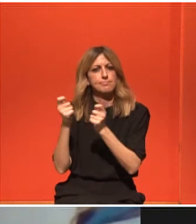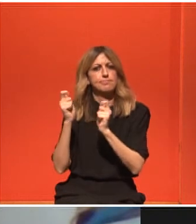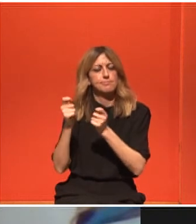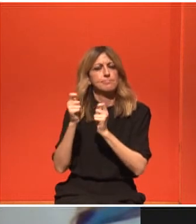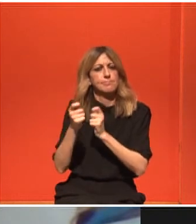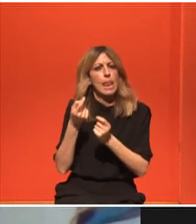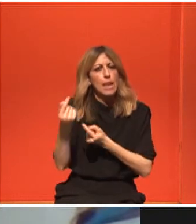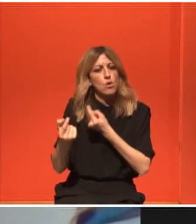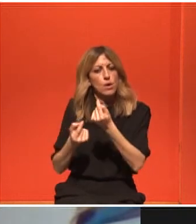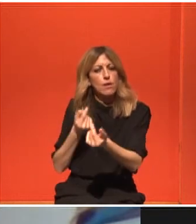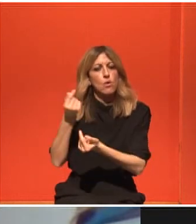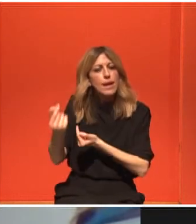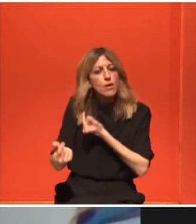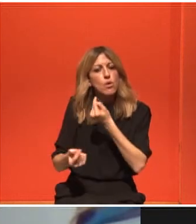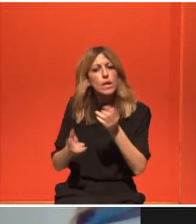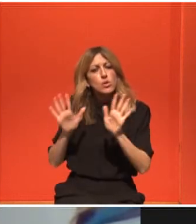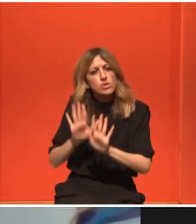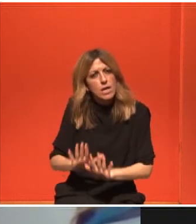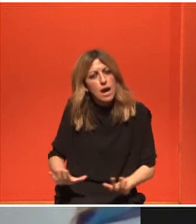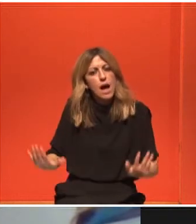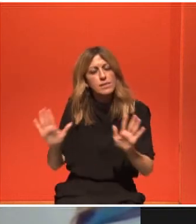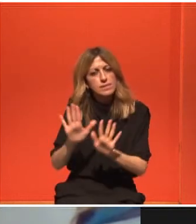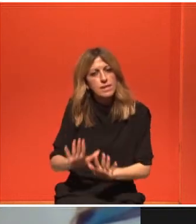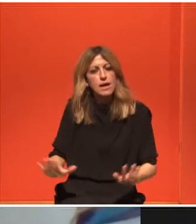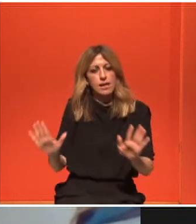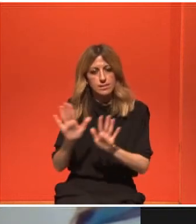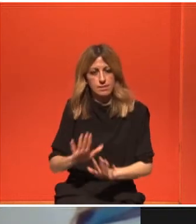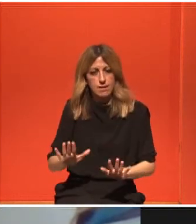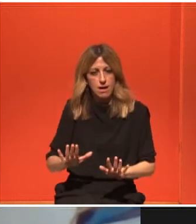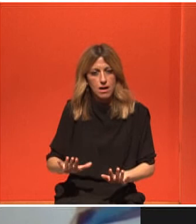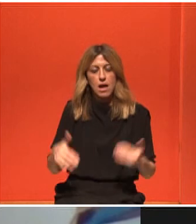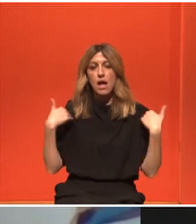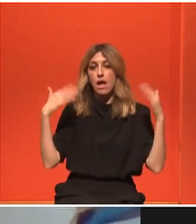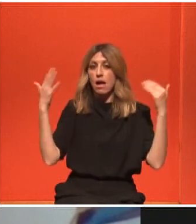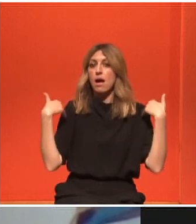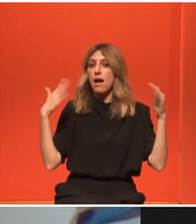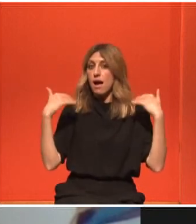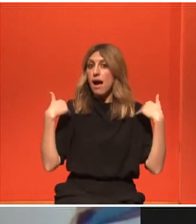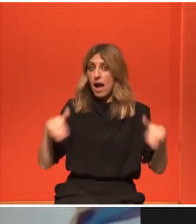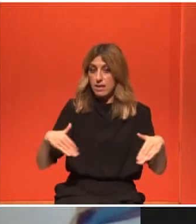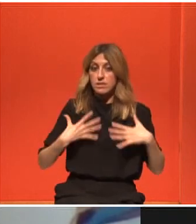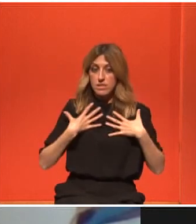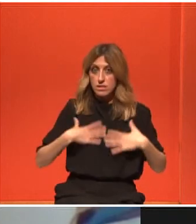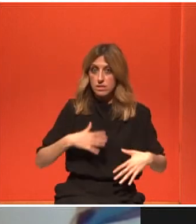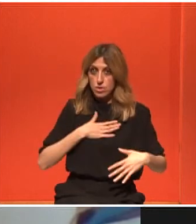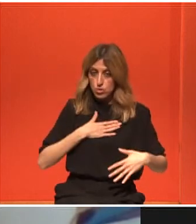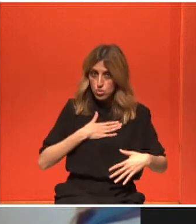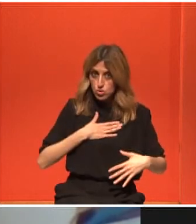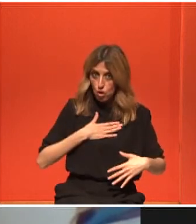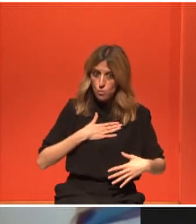Κατά τη διάρκεια των ασκήσεων ανεβαίνει η φυσική κατάσταση του αυτού που κάνει την